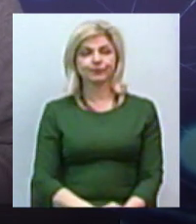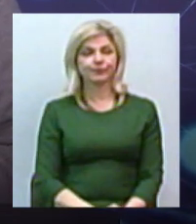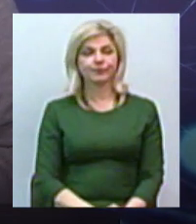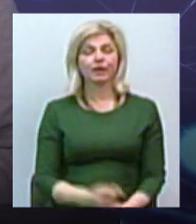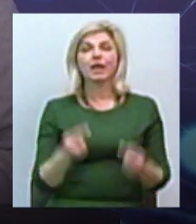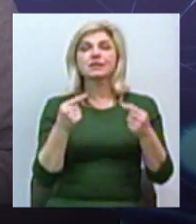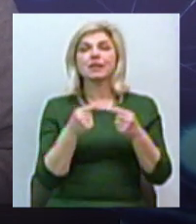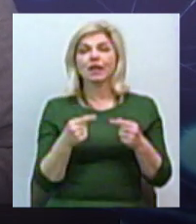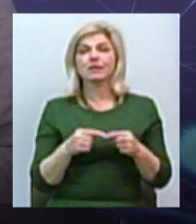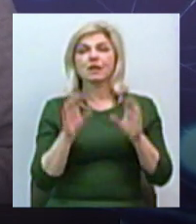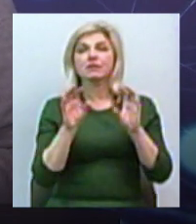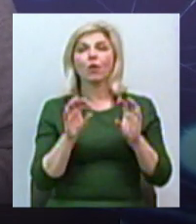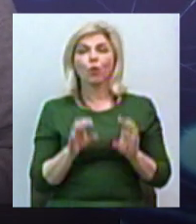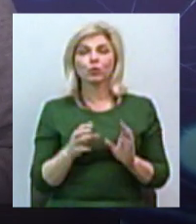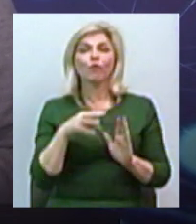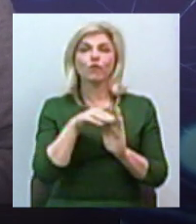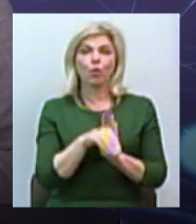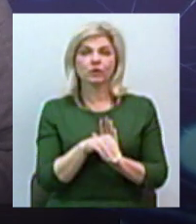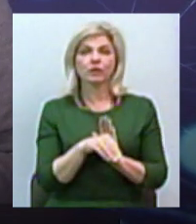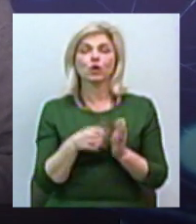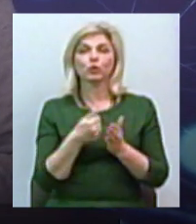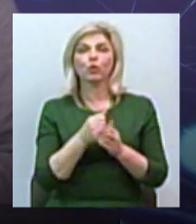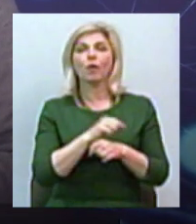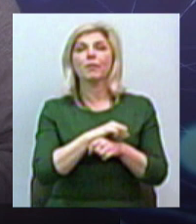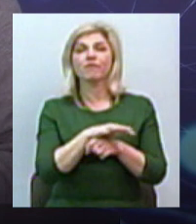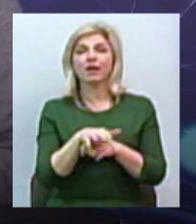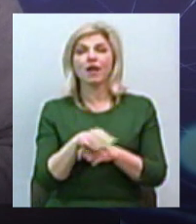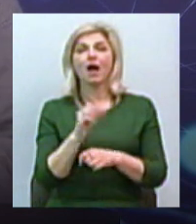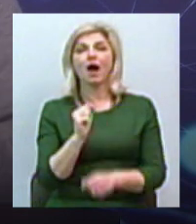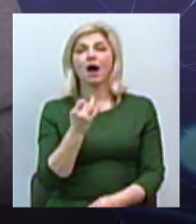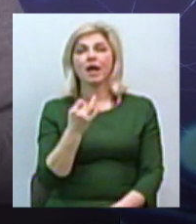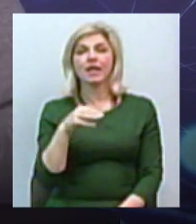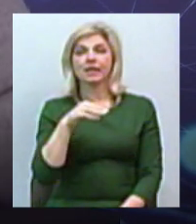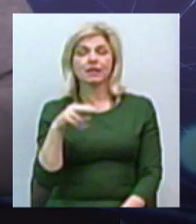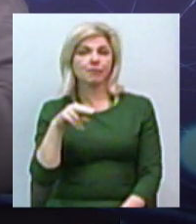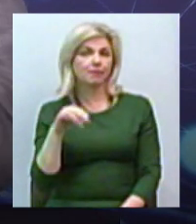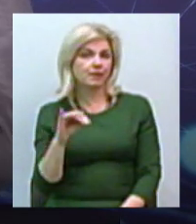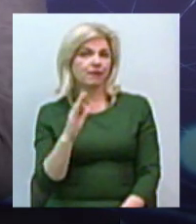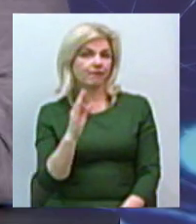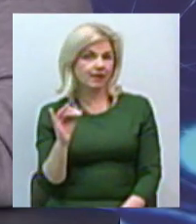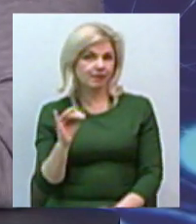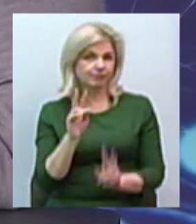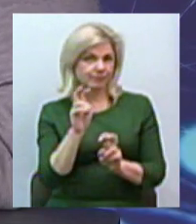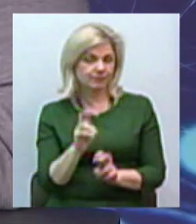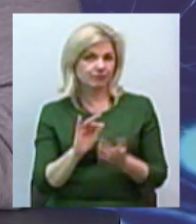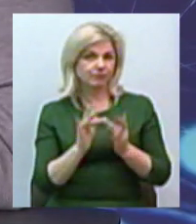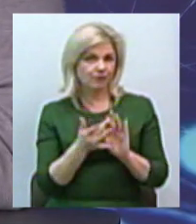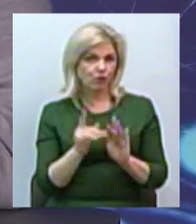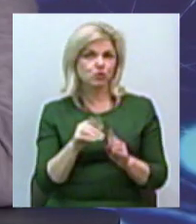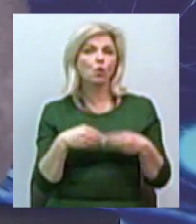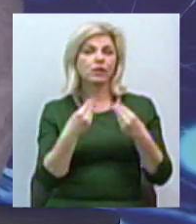закону, входить до мереж IPTV, до тої послуги, яку надає провайдер.